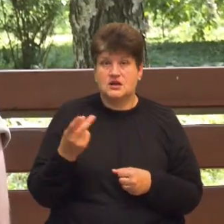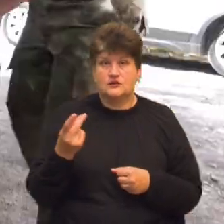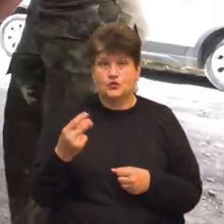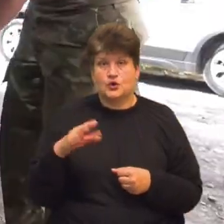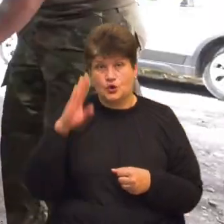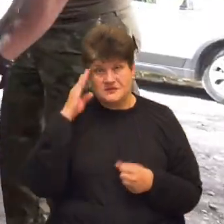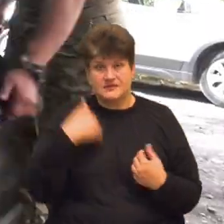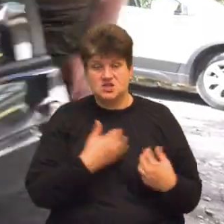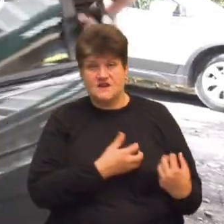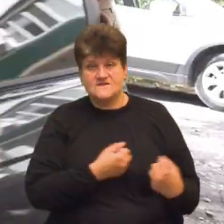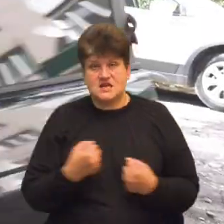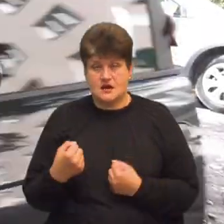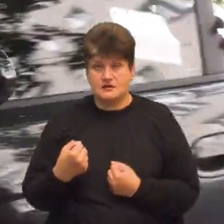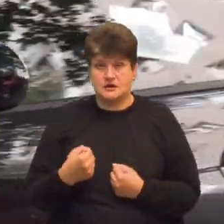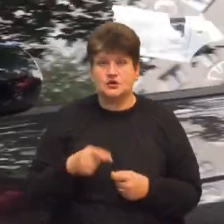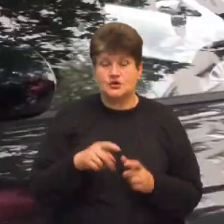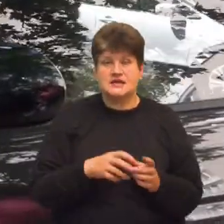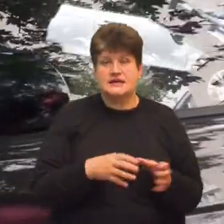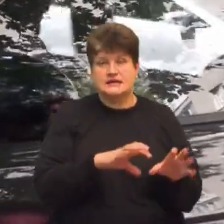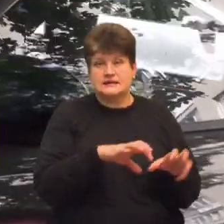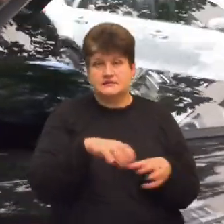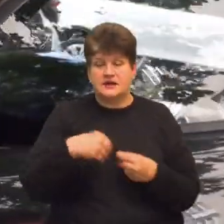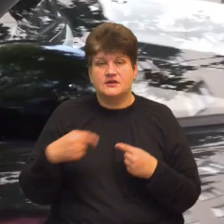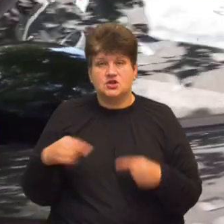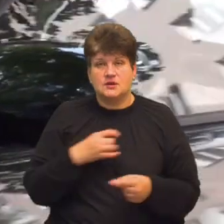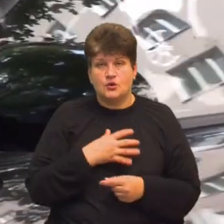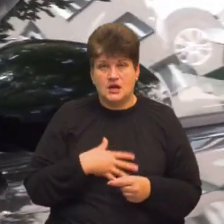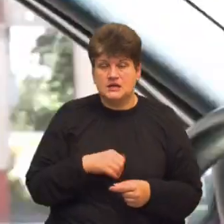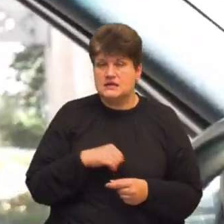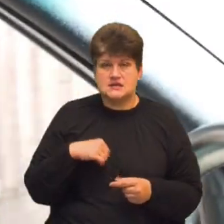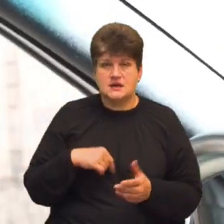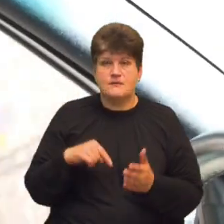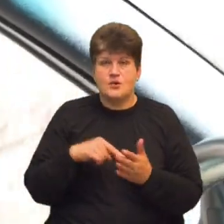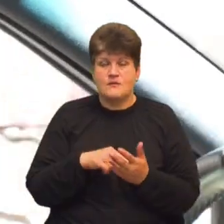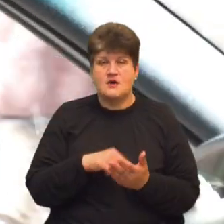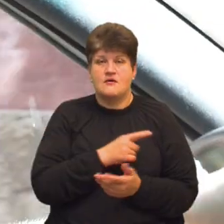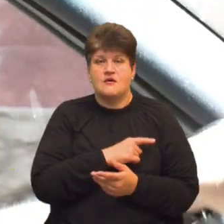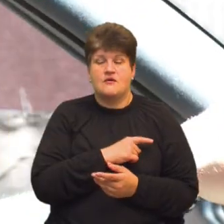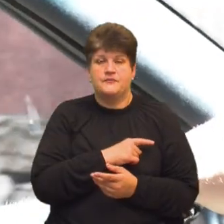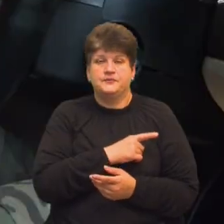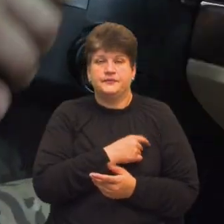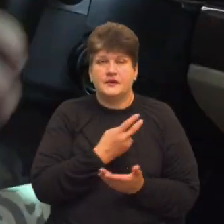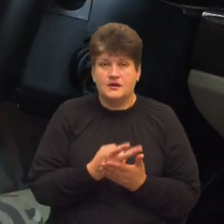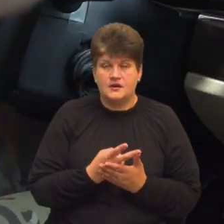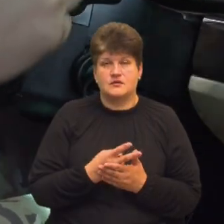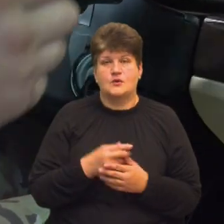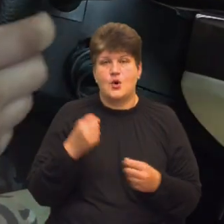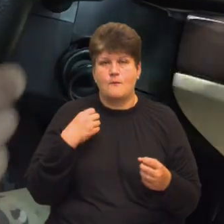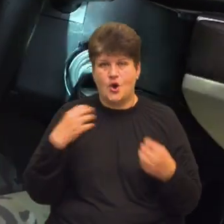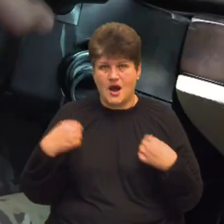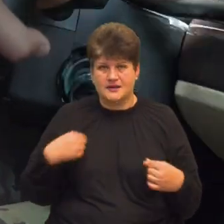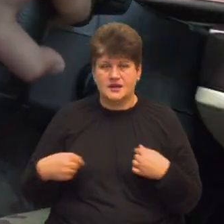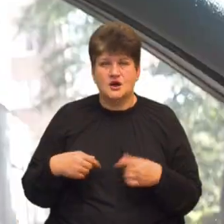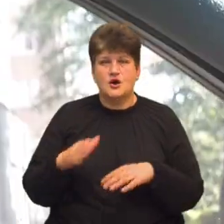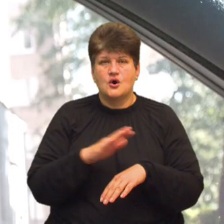витягували. Тоді, каже, евакуював інших поранених і сам теж потрапив у шпиталь з осколковими пораненнями голови, рук, ніг і тулуба. Також йому